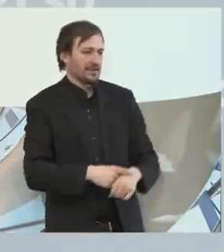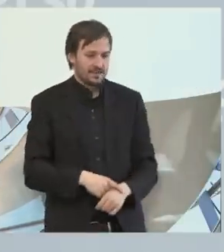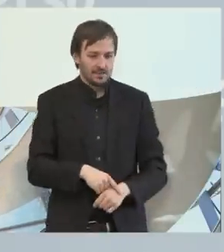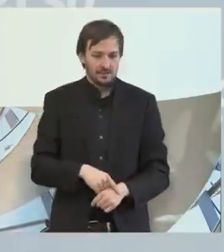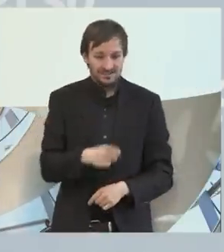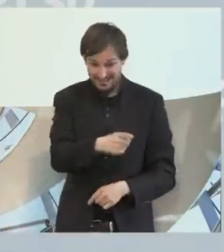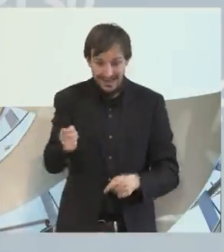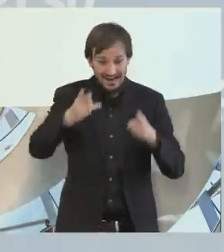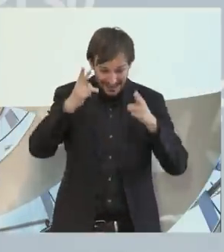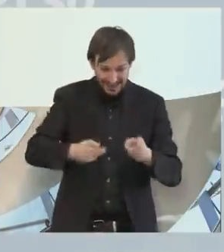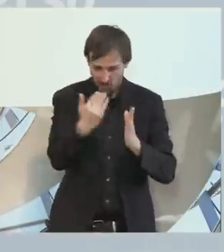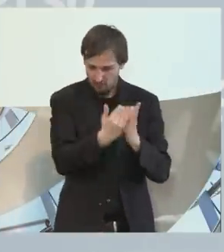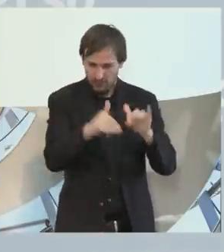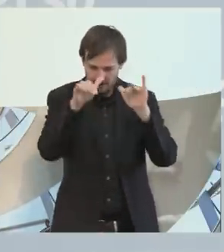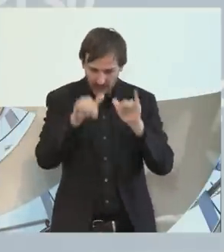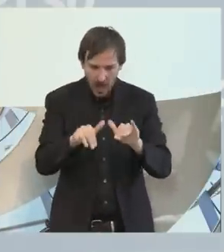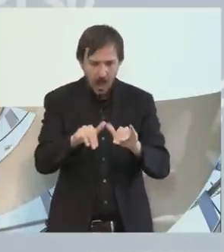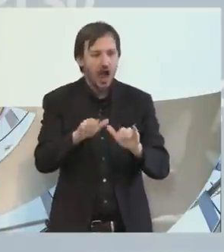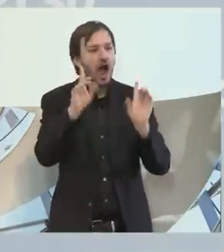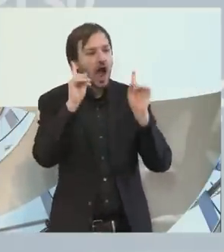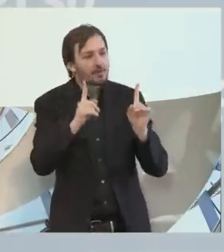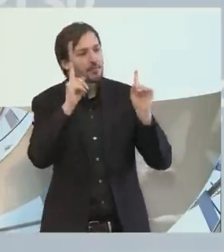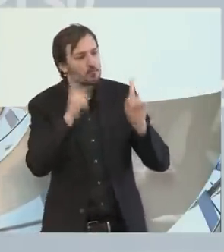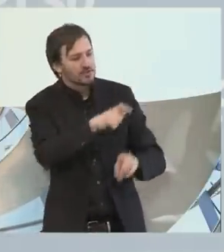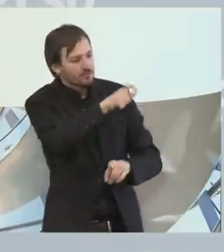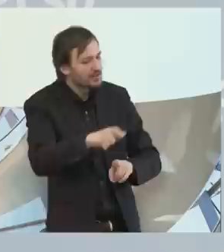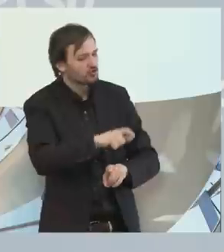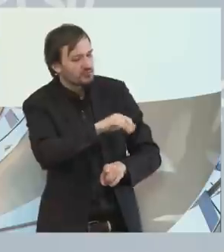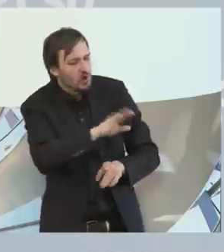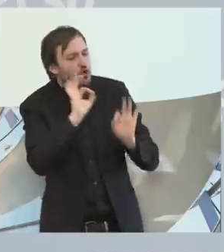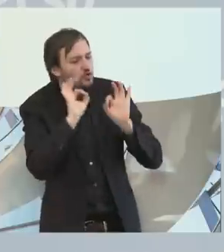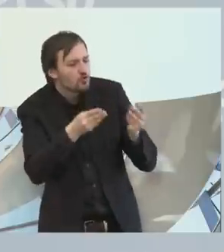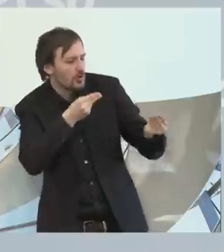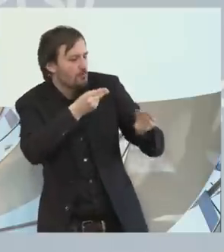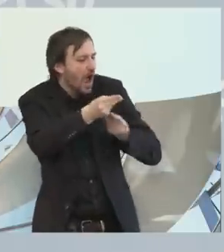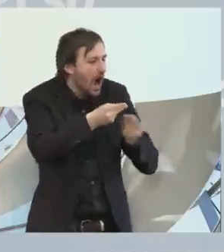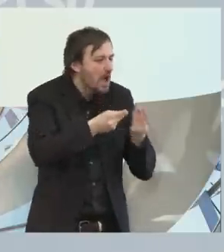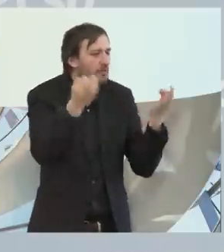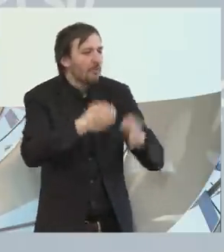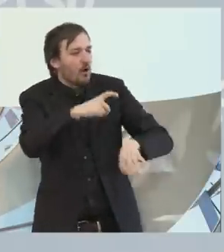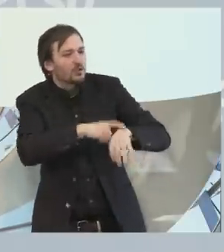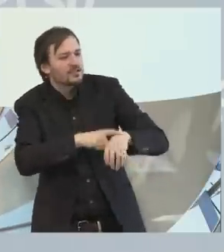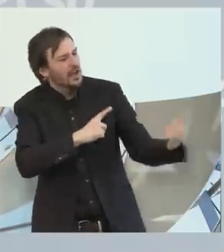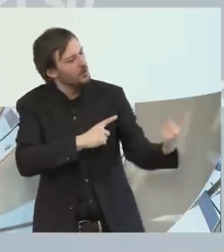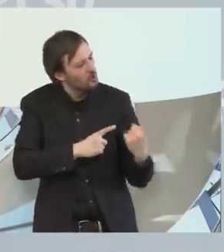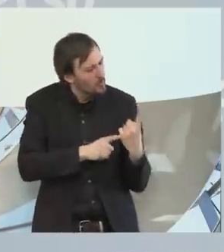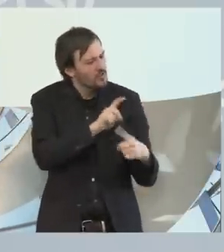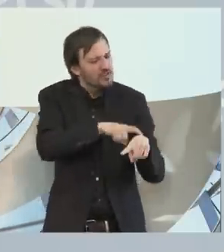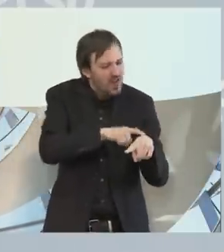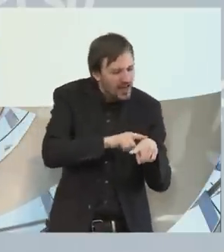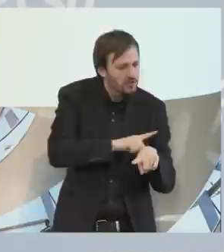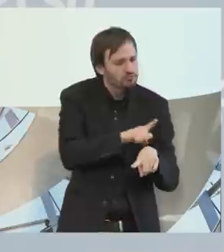haben, dass wir die Menschen, die Beschäftigten gut beraten können, dass wir uns Zeit für sie nehmen und dass wir auch entsprechend mit